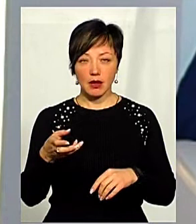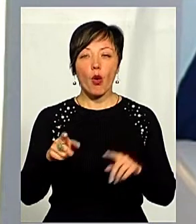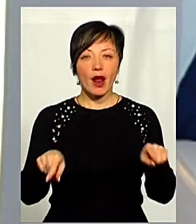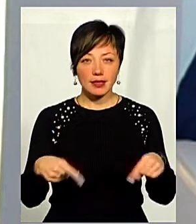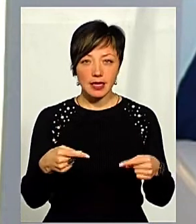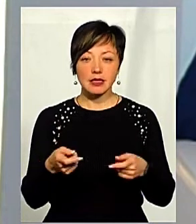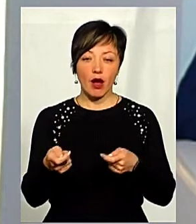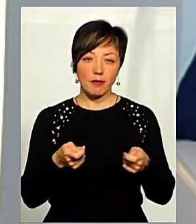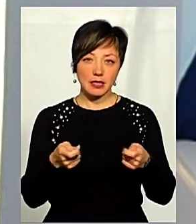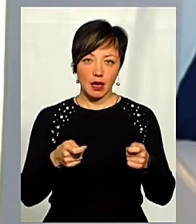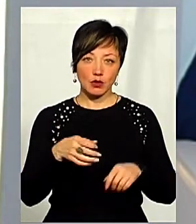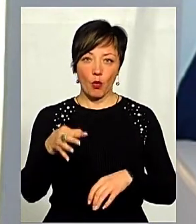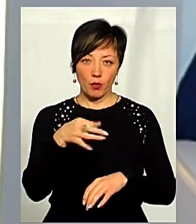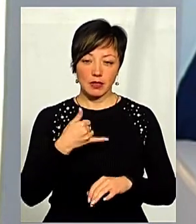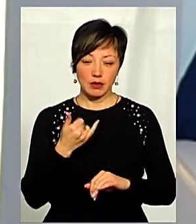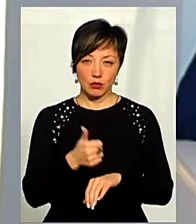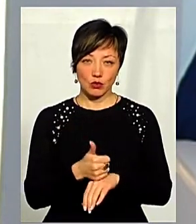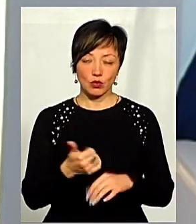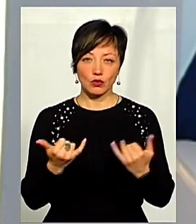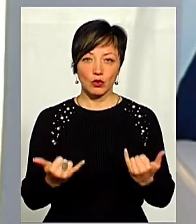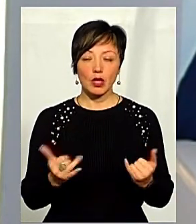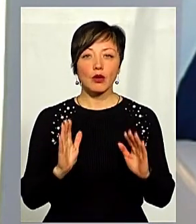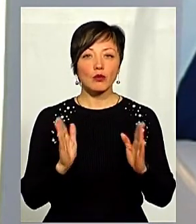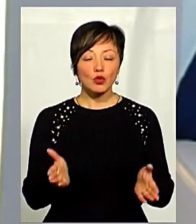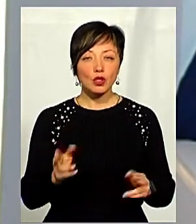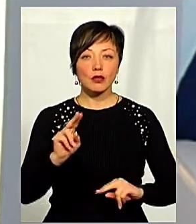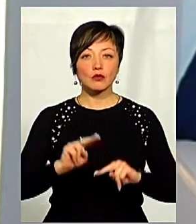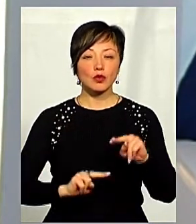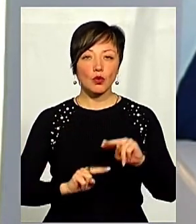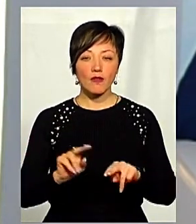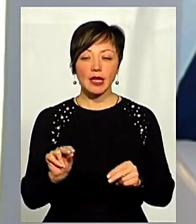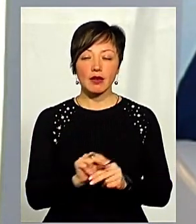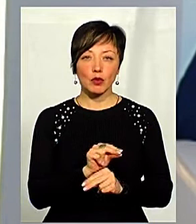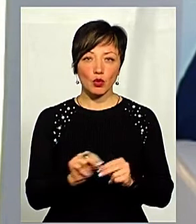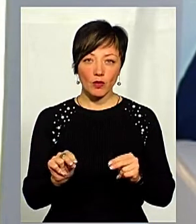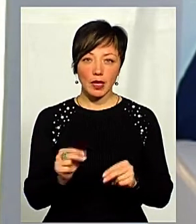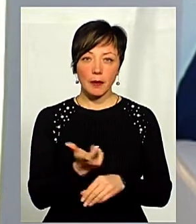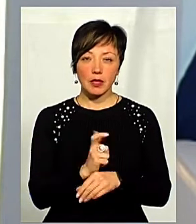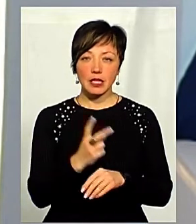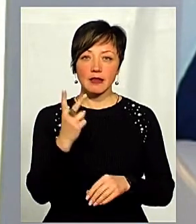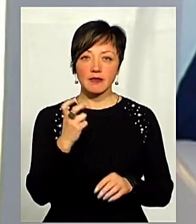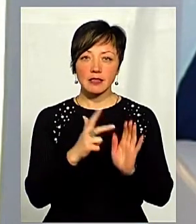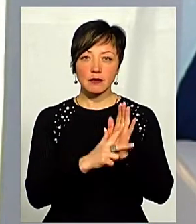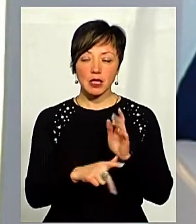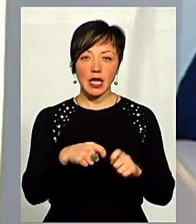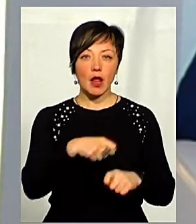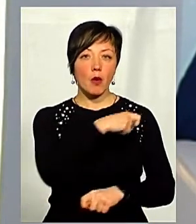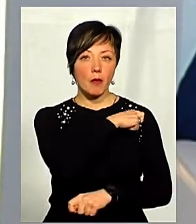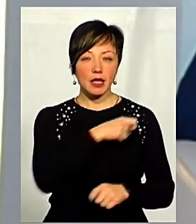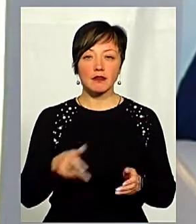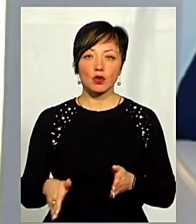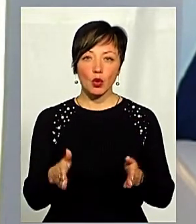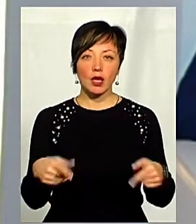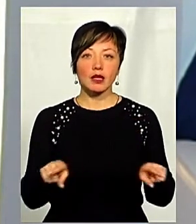адміністрації, яку я на сьогодні очолю. Окрім того, буде збудовано і відремонтовано більш ніж 280 кілометрів доріг.